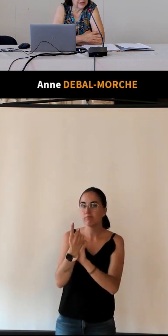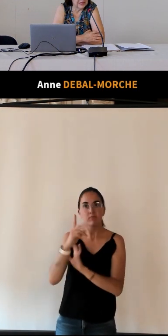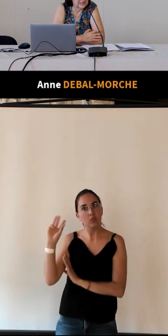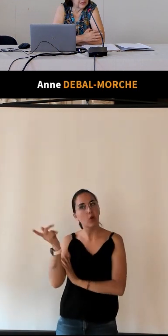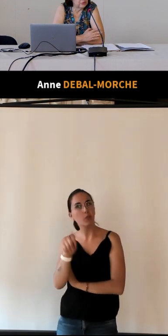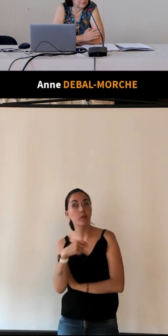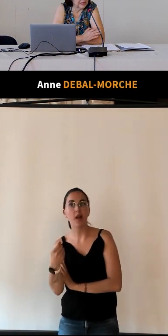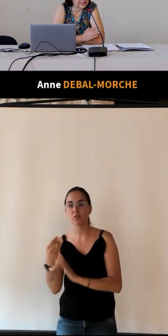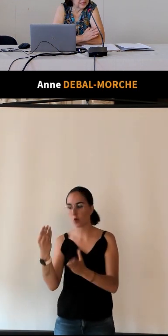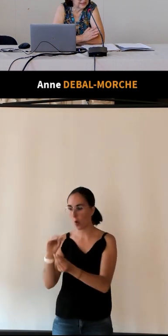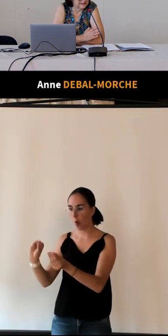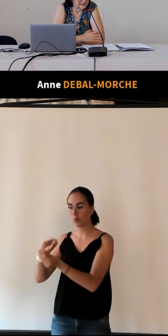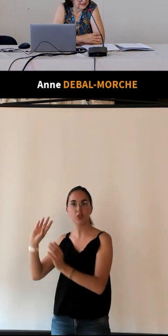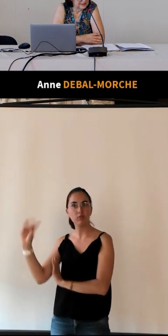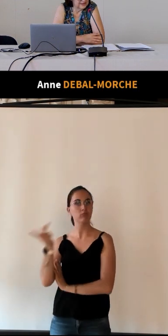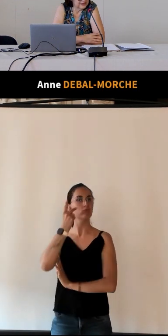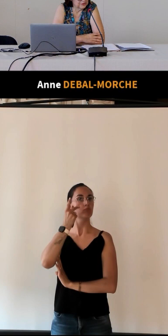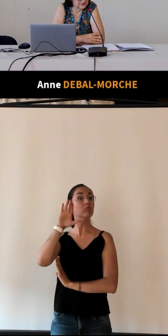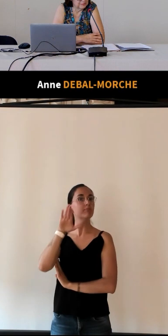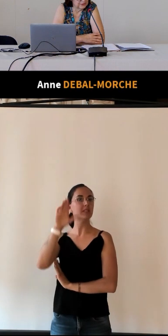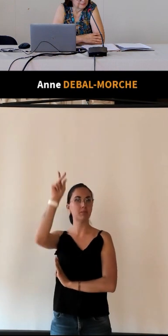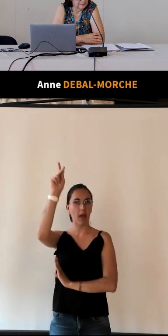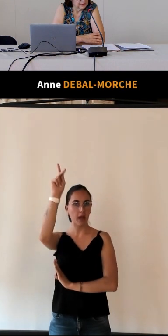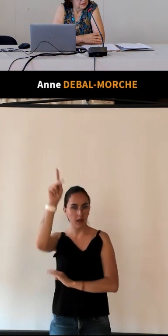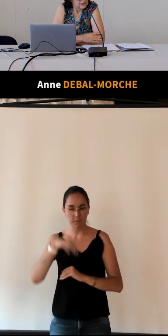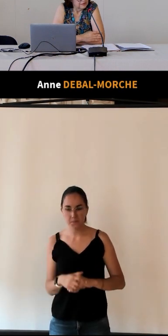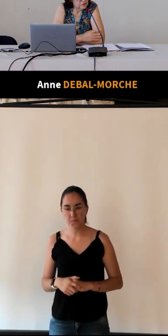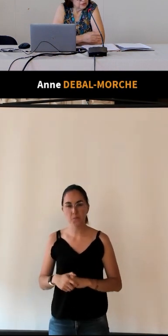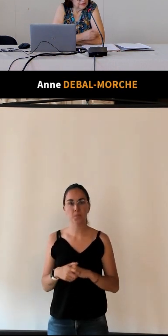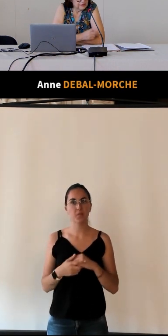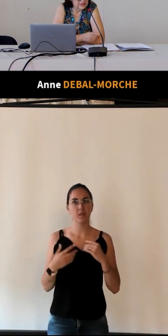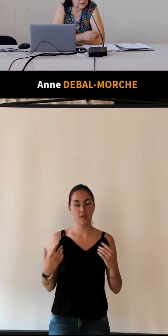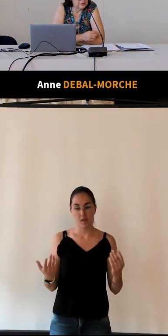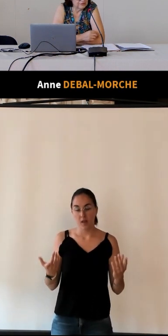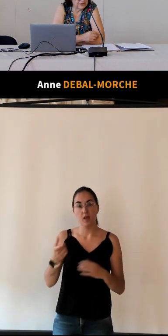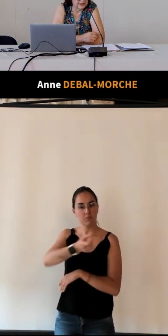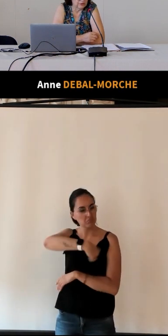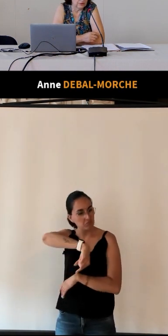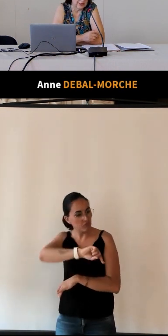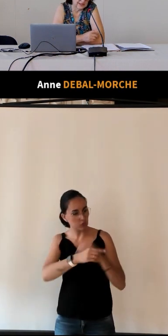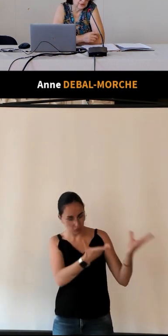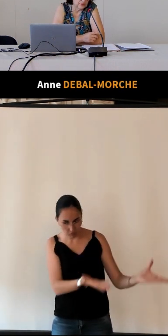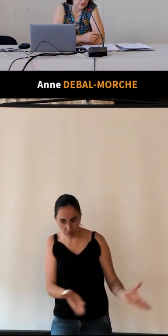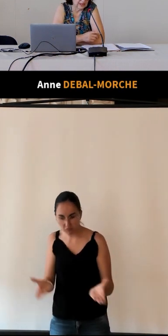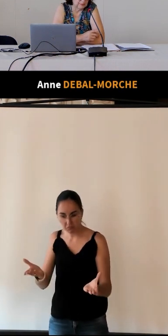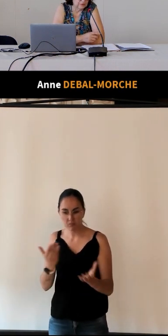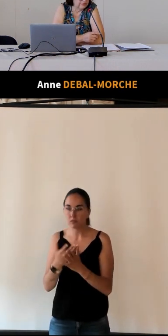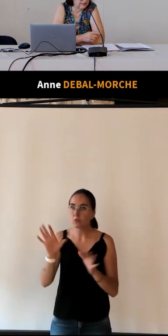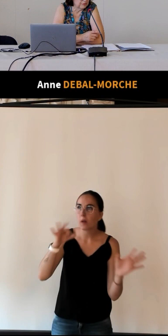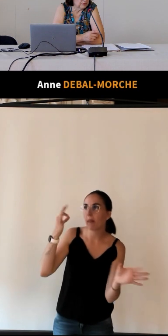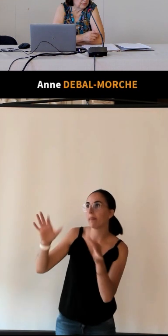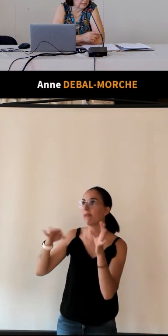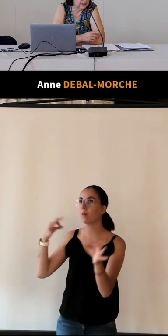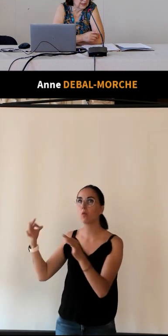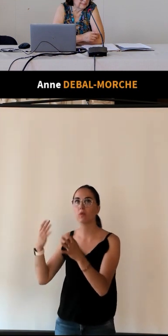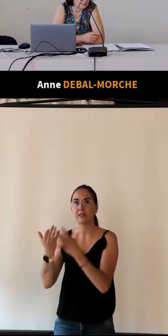et à la variété toute parisienne des assortiments. Et vous serez forcé de convenir que si la nature a beaucoup fait